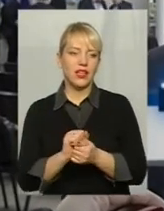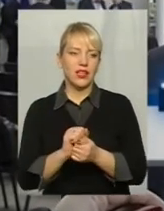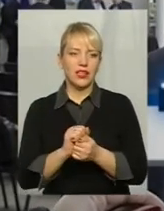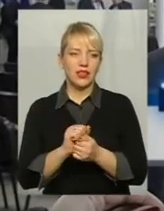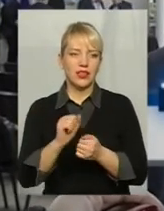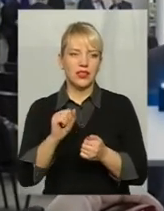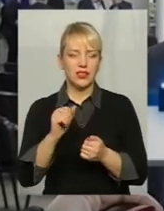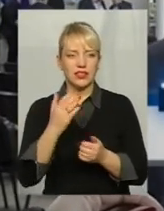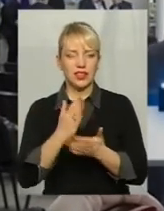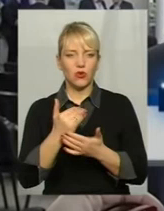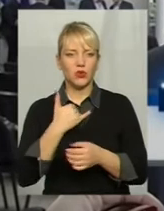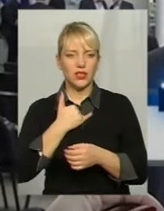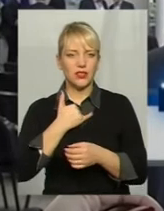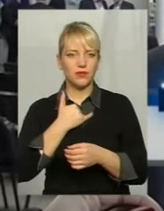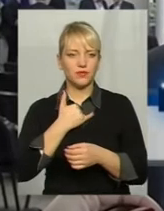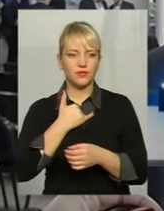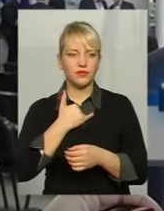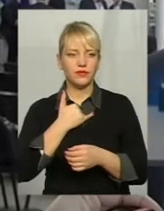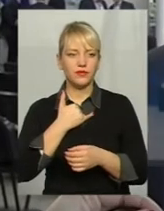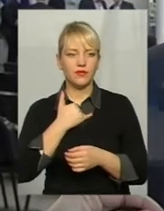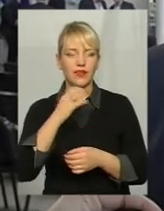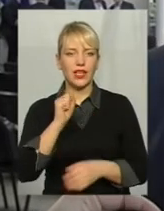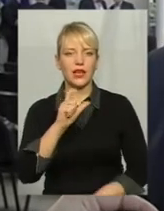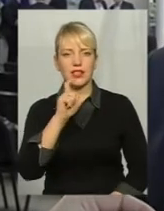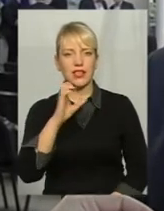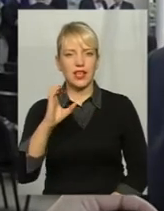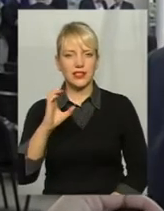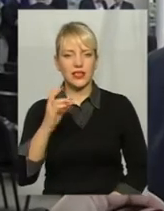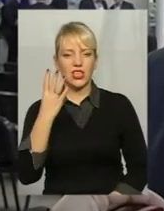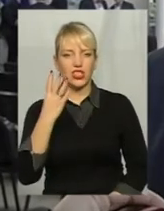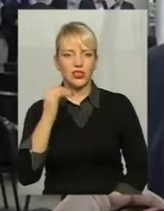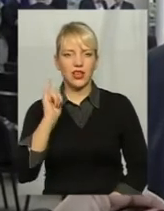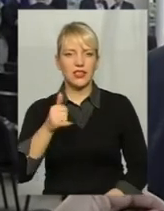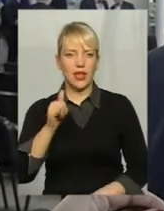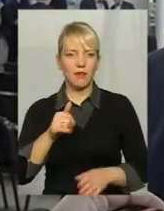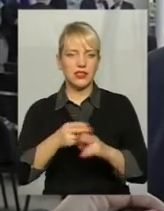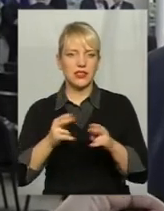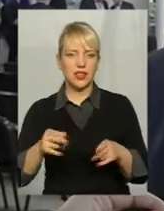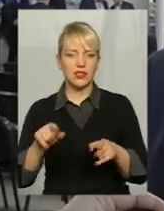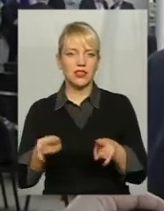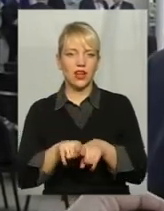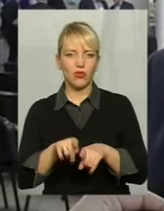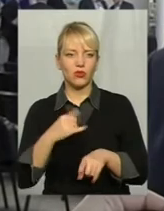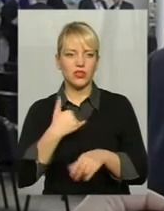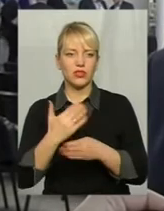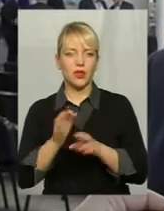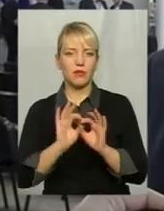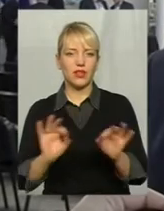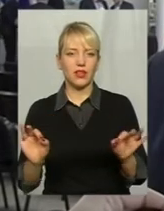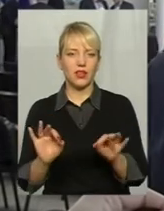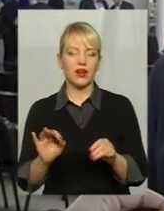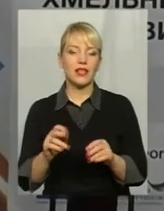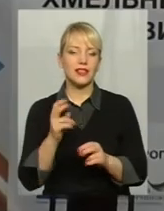Сіньовій завод, у нас є АЗС, чотири автозаправочні станції У нас є прекрасні підприємства